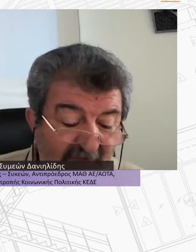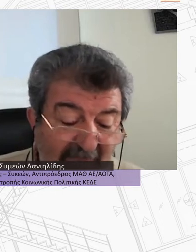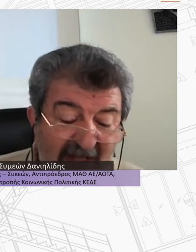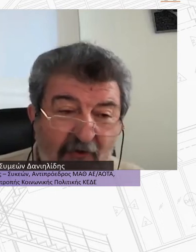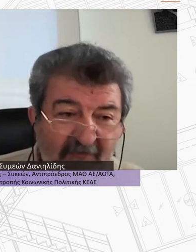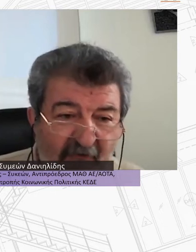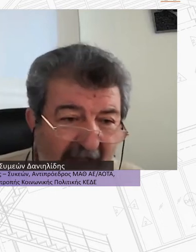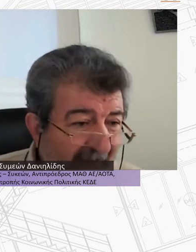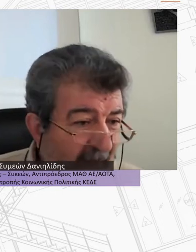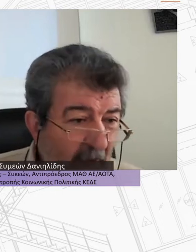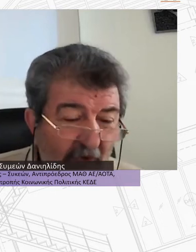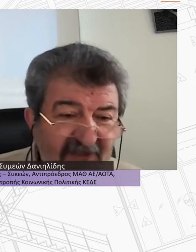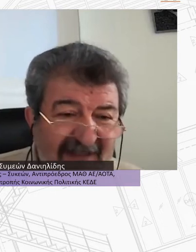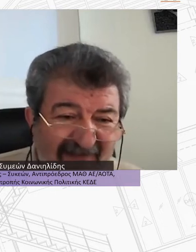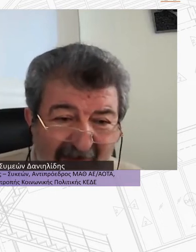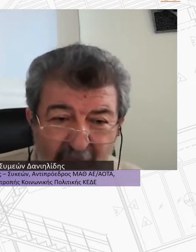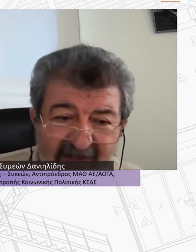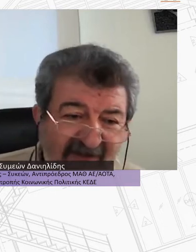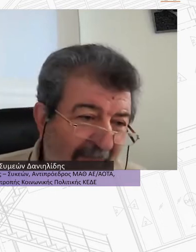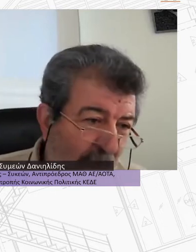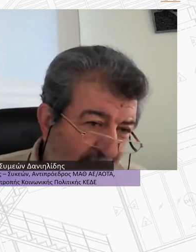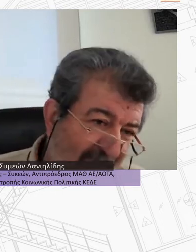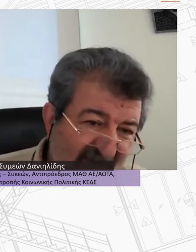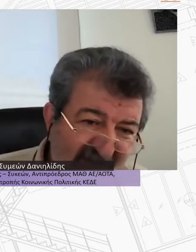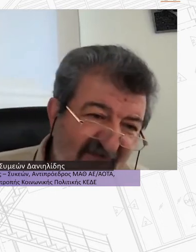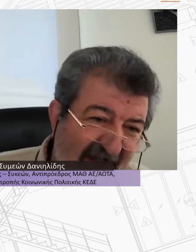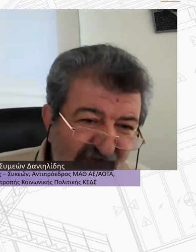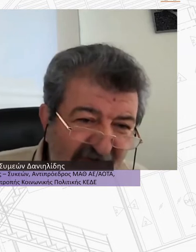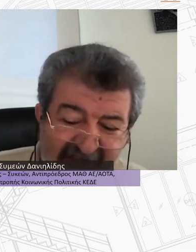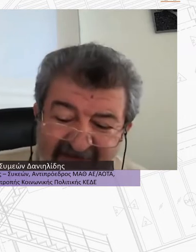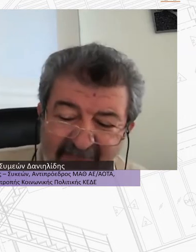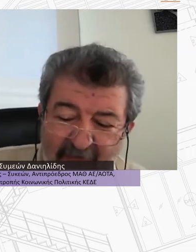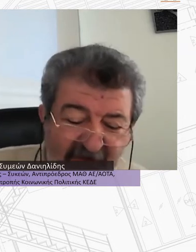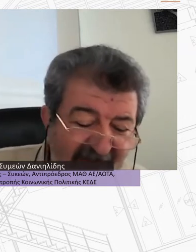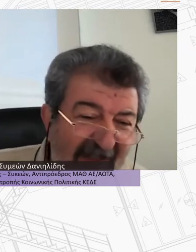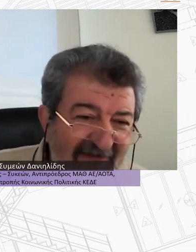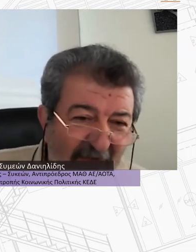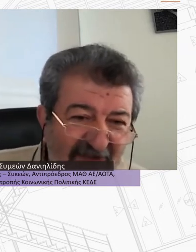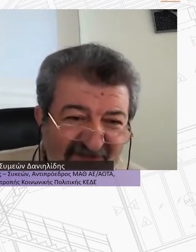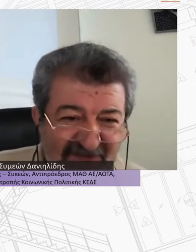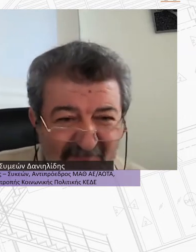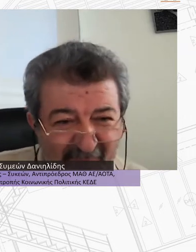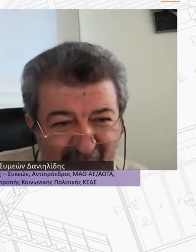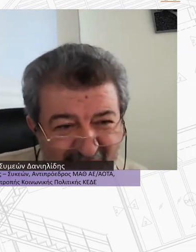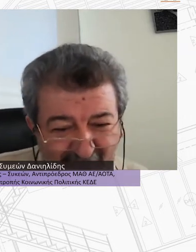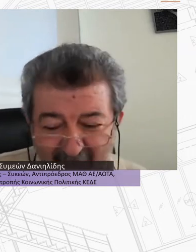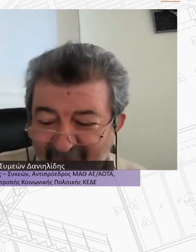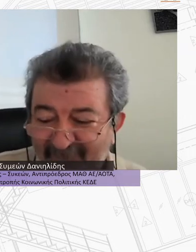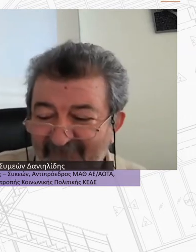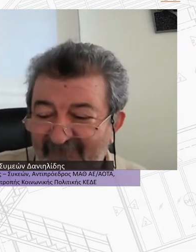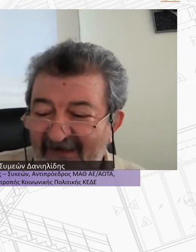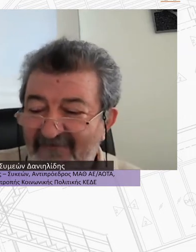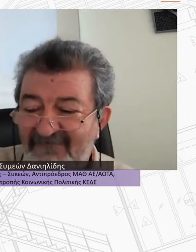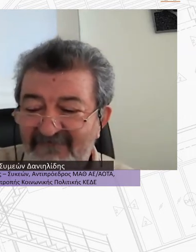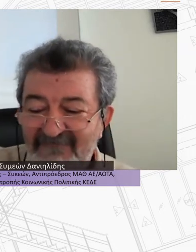αποδείξουμε για μια ακόμη φορά ότι και θέλουμε και μπορούμε Σας ευχαριστώ και για την υπομονή και για την ανοχή σας Ευχαριστούμε κι